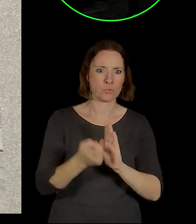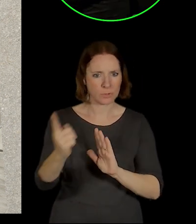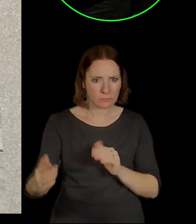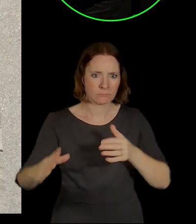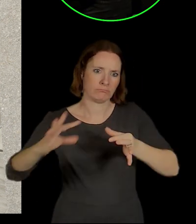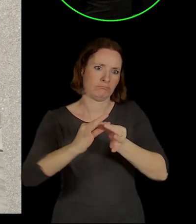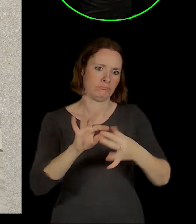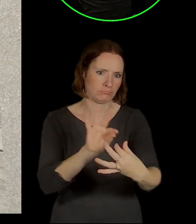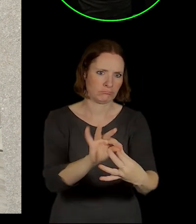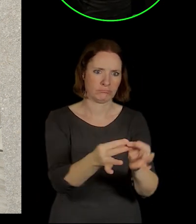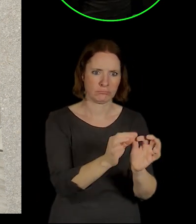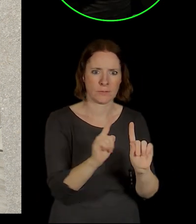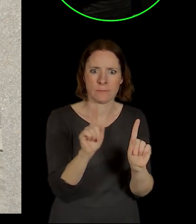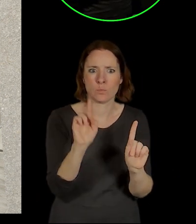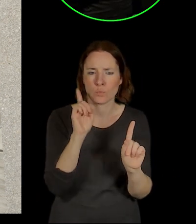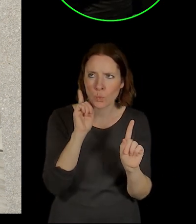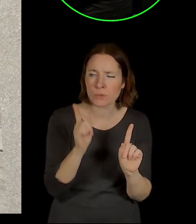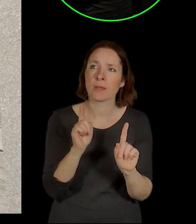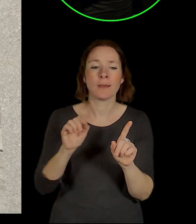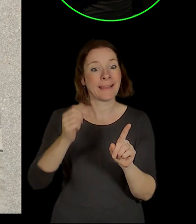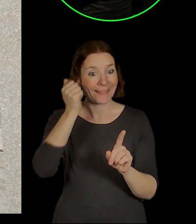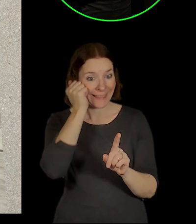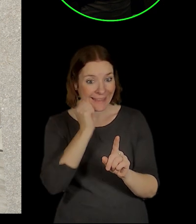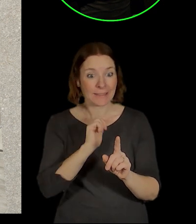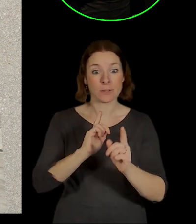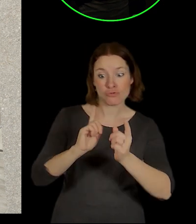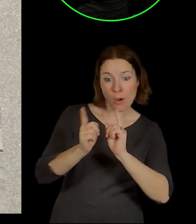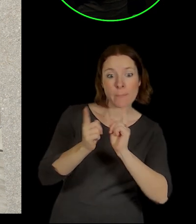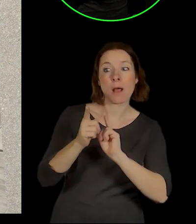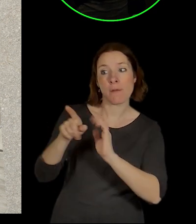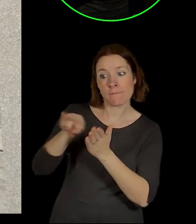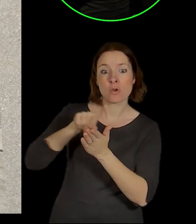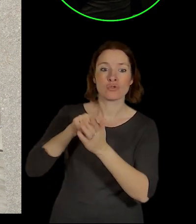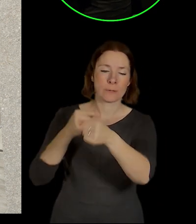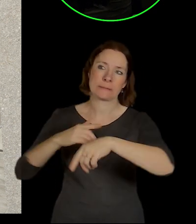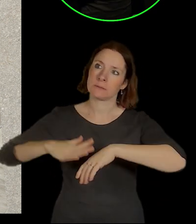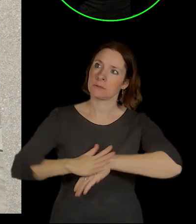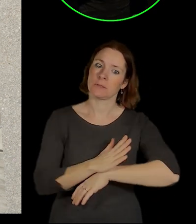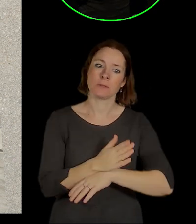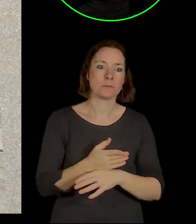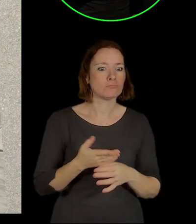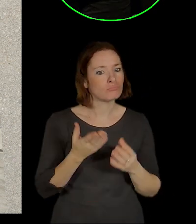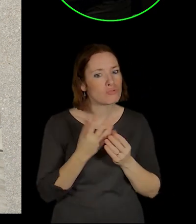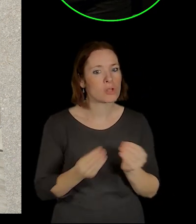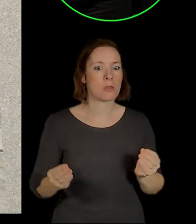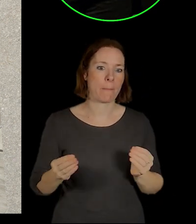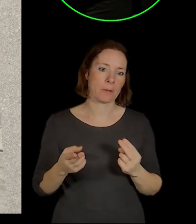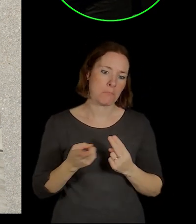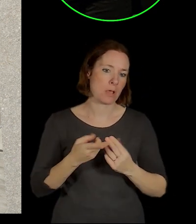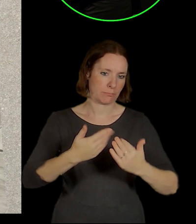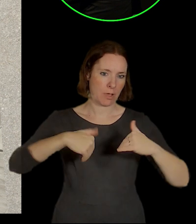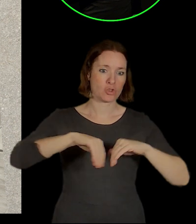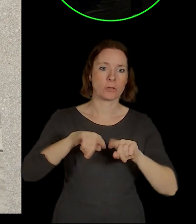kromě pocitu bezpečí a komfortu také nějaké pohodlí služeb. Takže vlastně